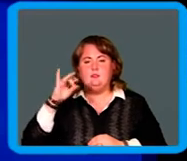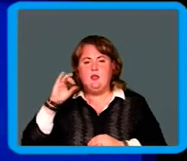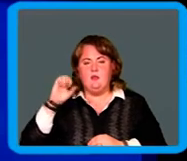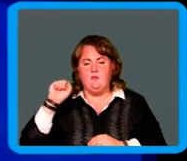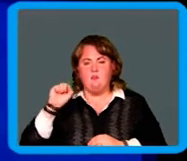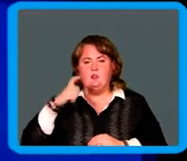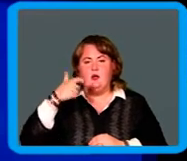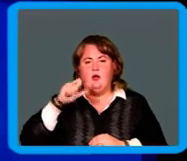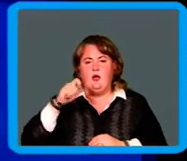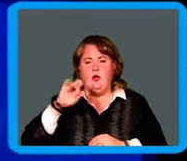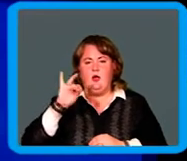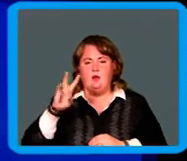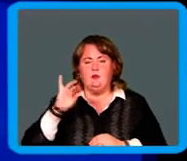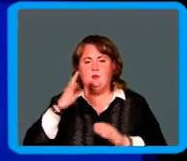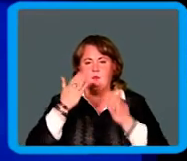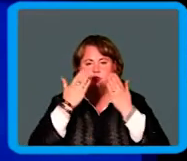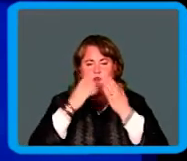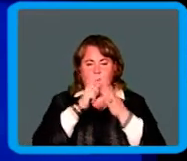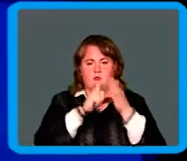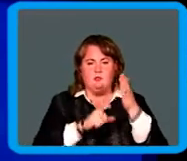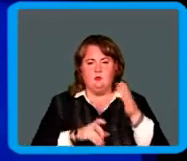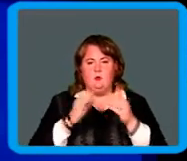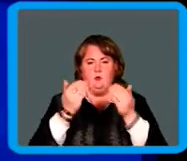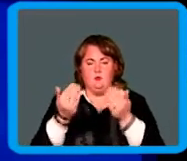и прочитаем статью о нем.